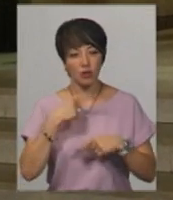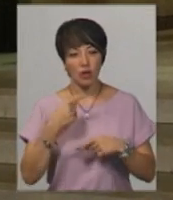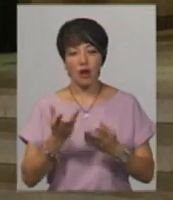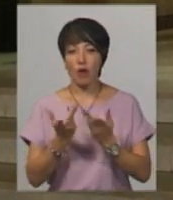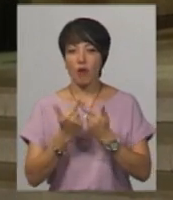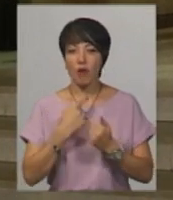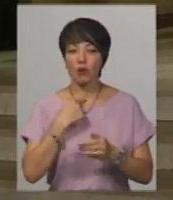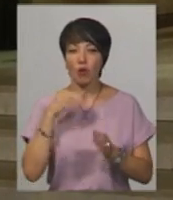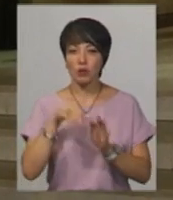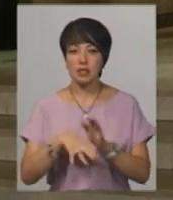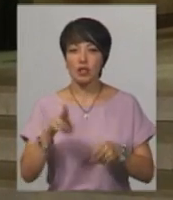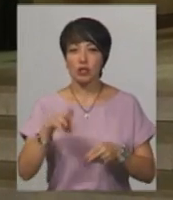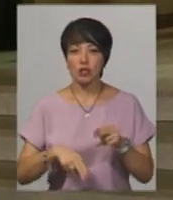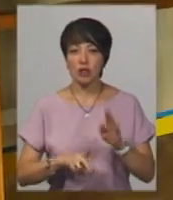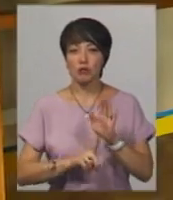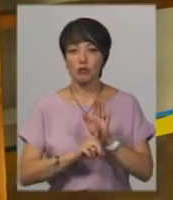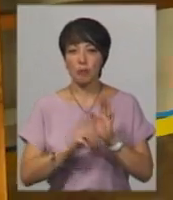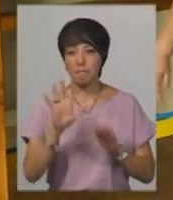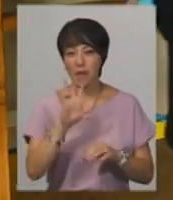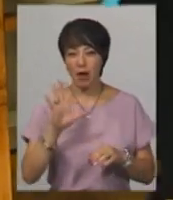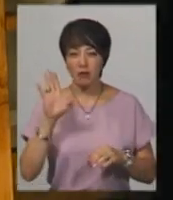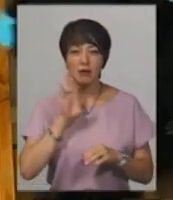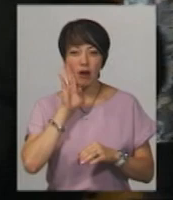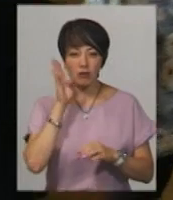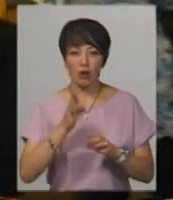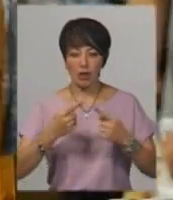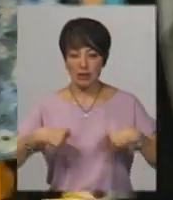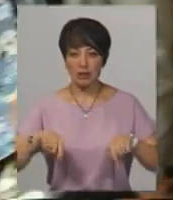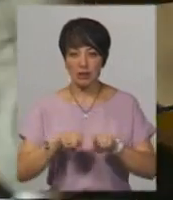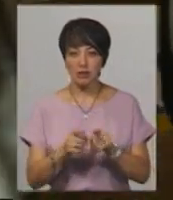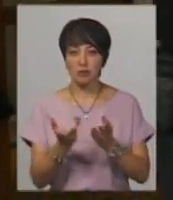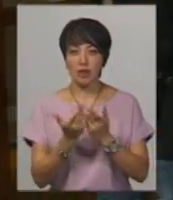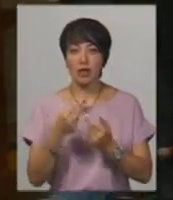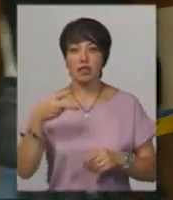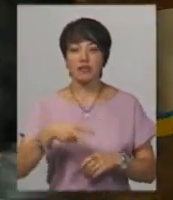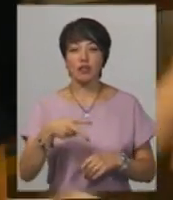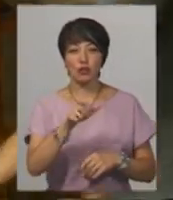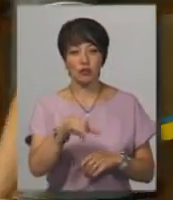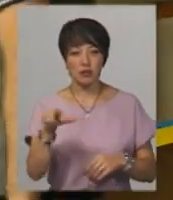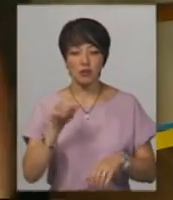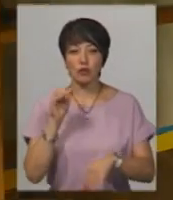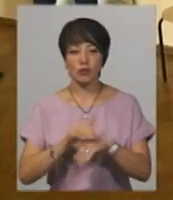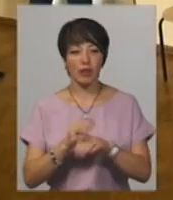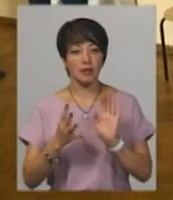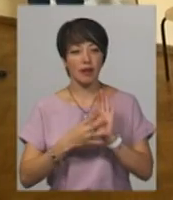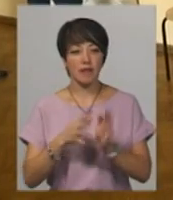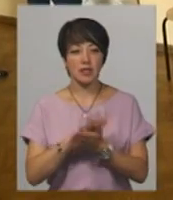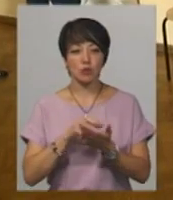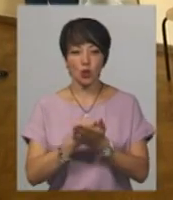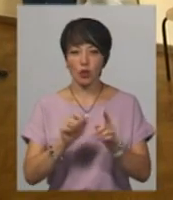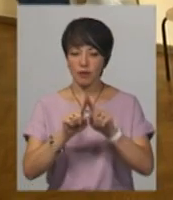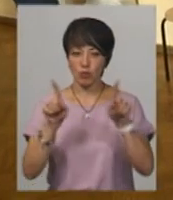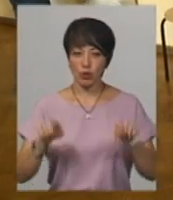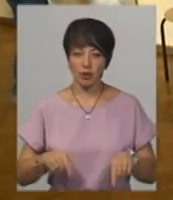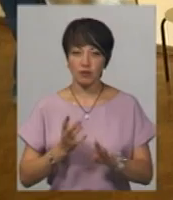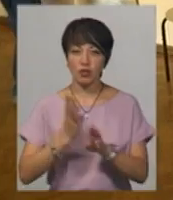рахувати голоси закінчили на початок шостої. Дільниця в них велика, нараховує понад дві тисячі виборців. Зафіксували дев'ять зіпсованих бюлетенів